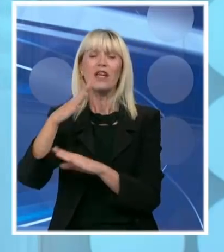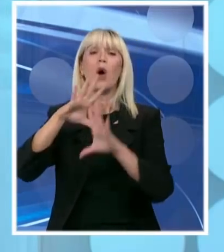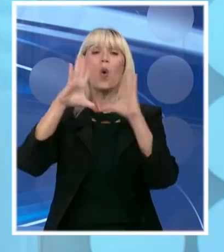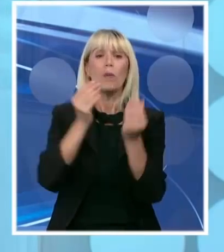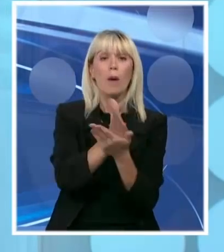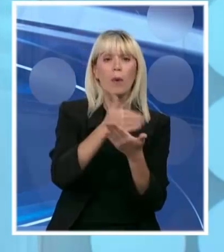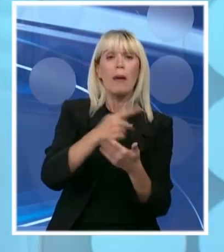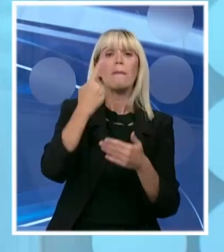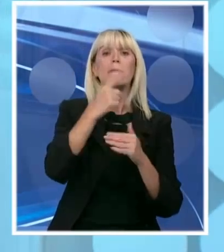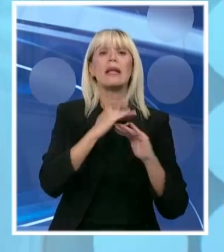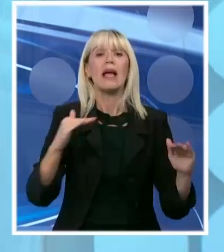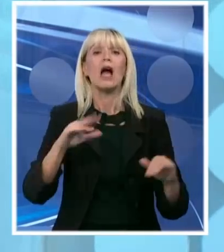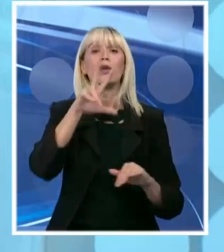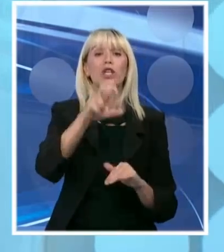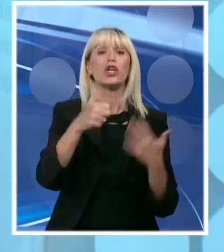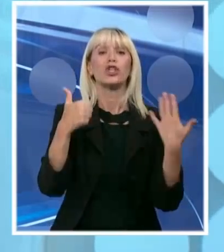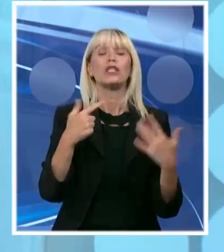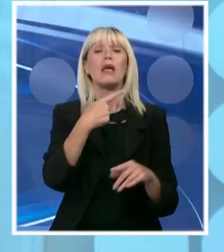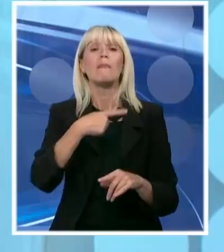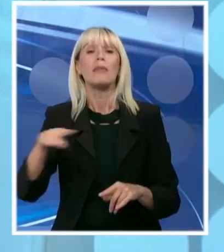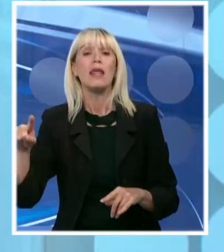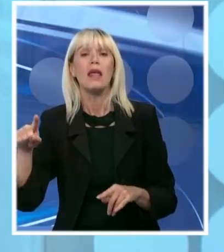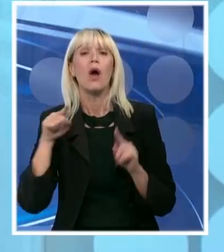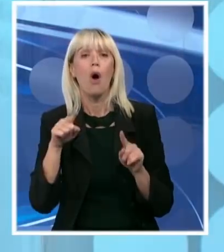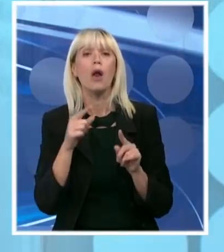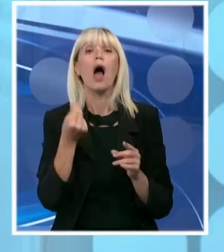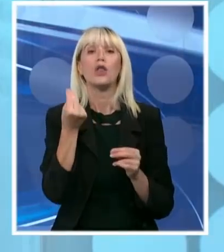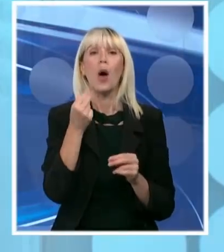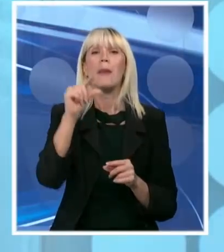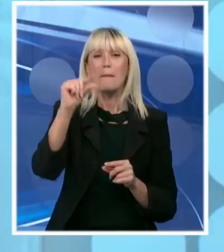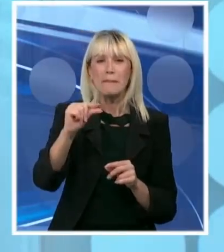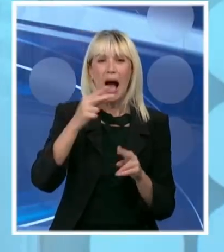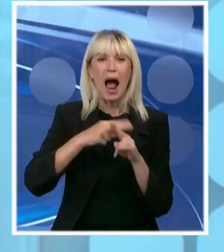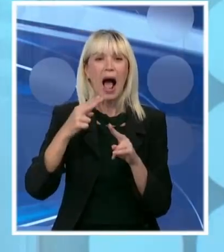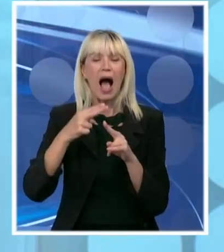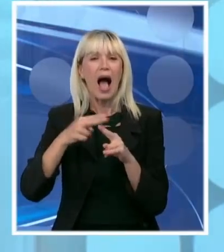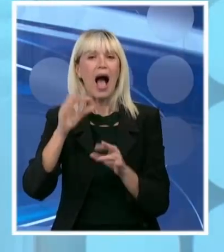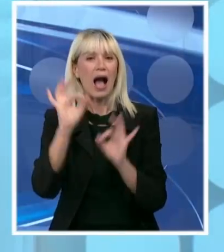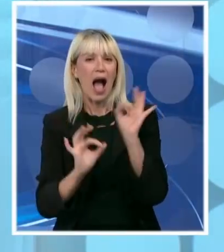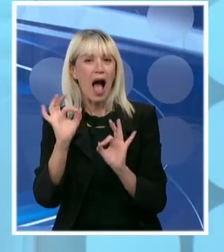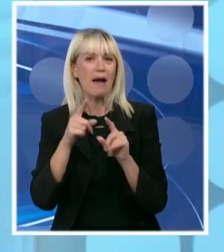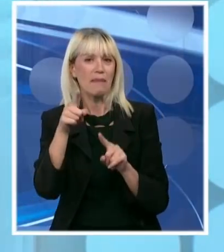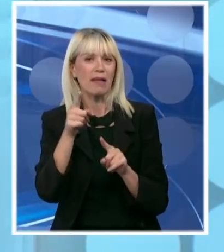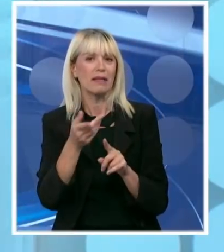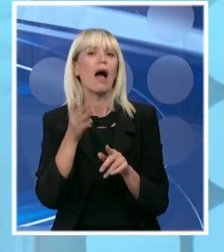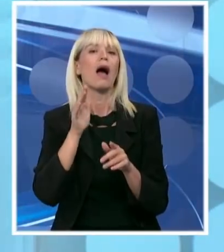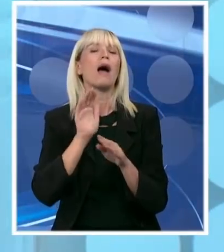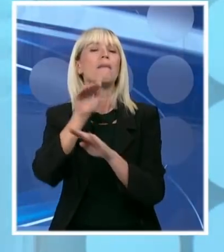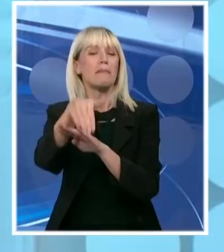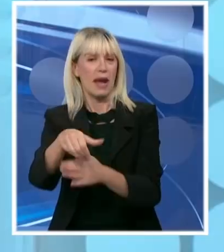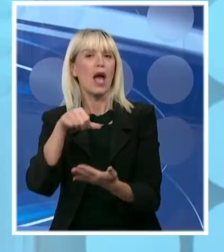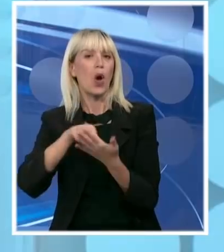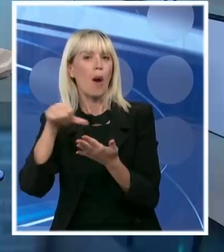milijardu i 360 miliona pod najpovoljnijim uslovima koje smo išli preko komercijalnih banaka u subvenciji i podašku države Srbije.